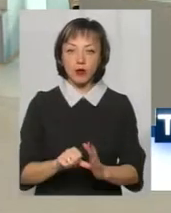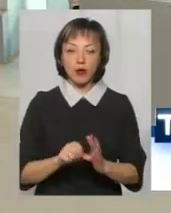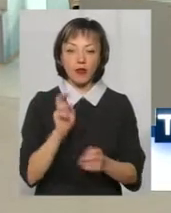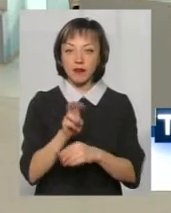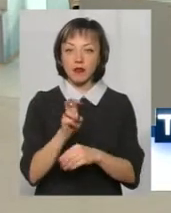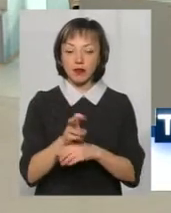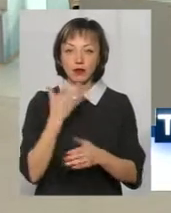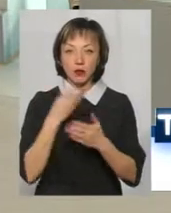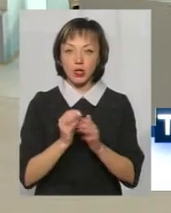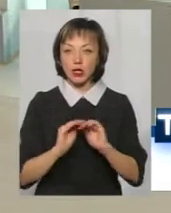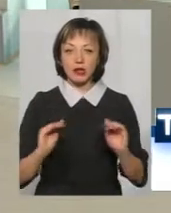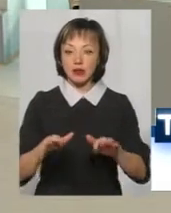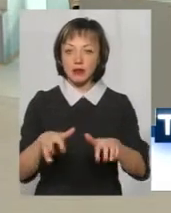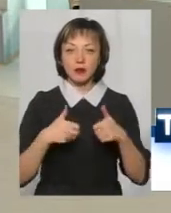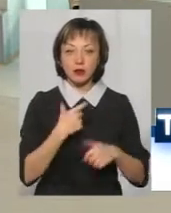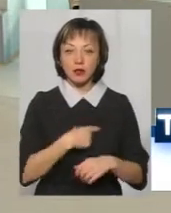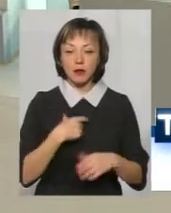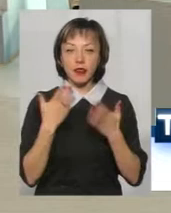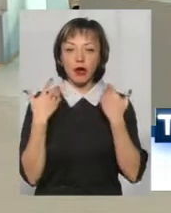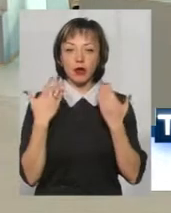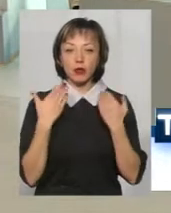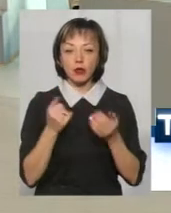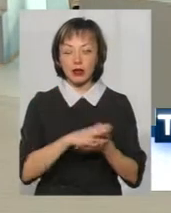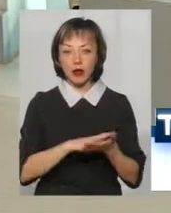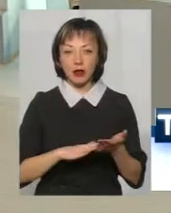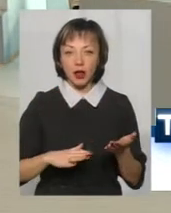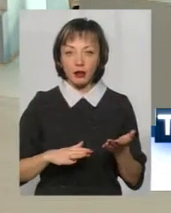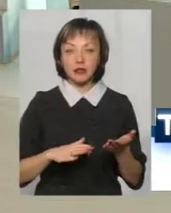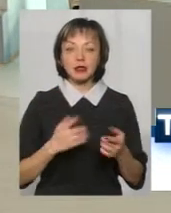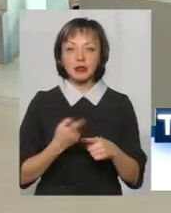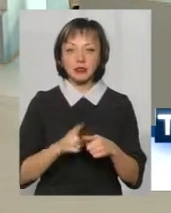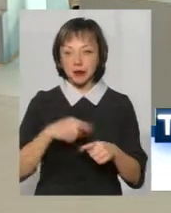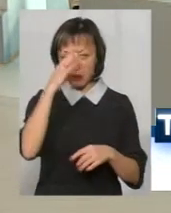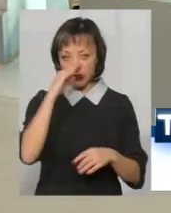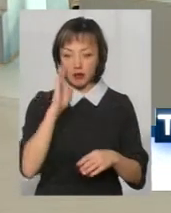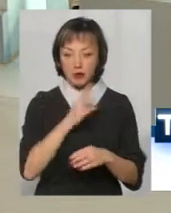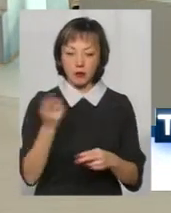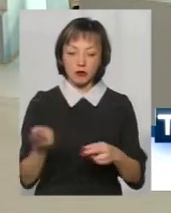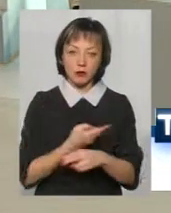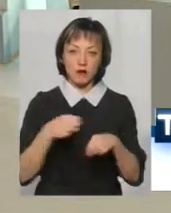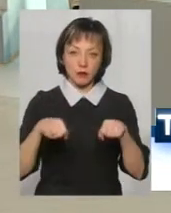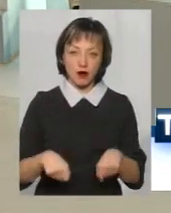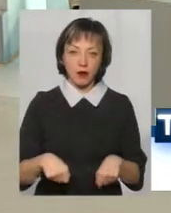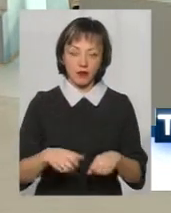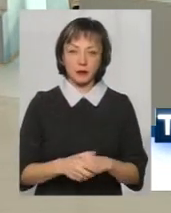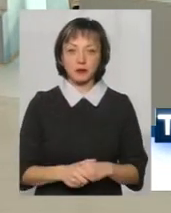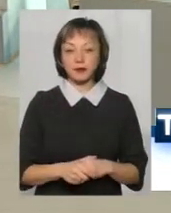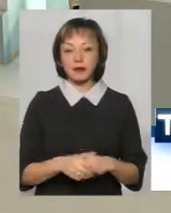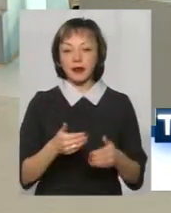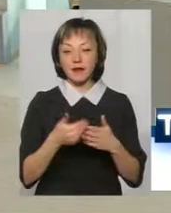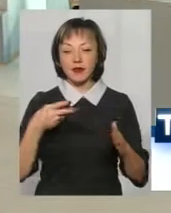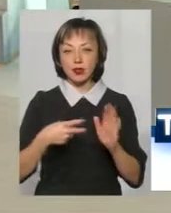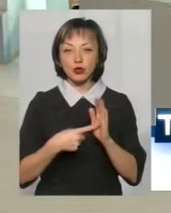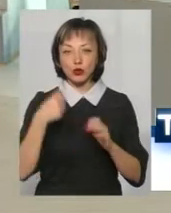відвідують свої дітей, не забирають до себе на канікули і так далі, так далі, такі батьки підлягають позбавленню батьківських прав. І в 2006